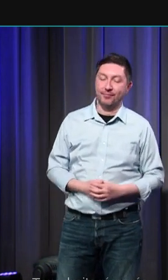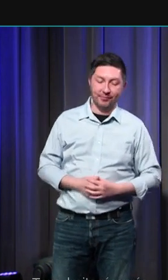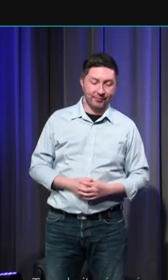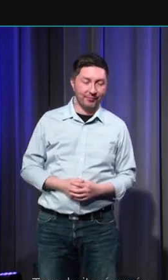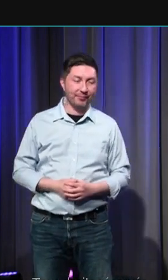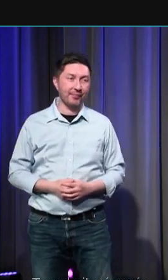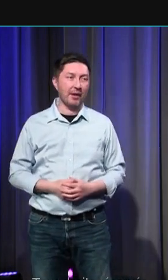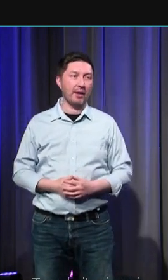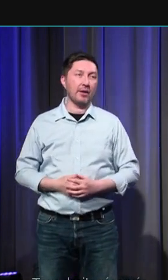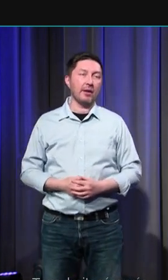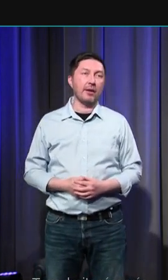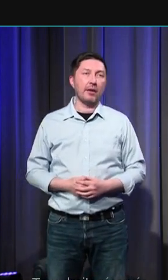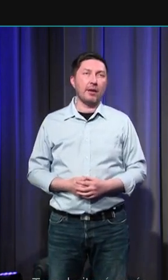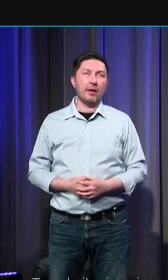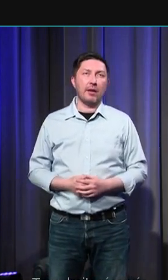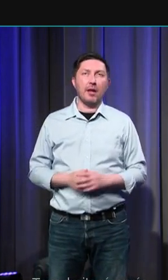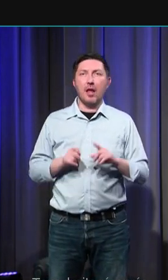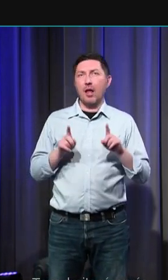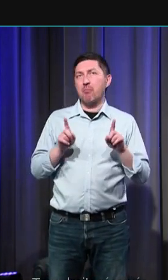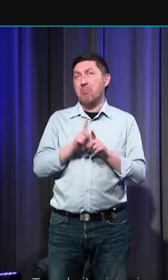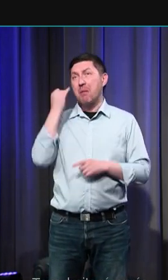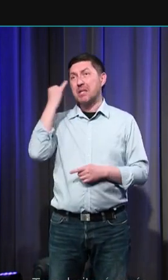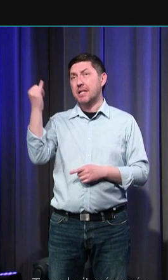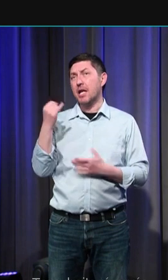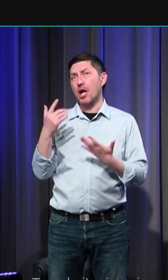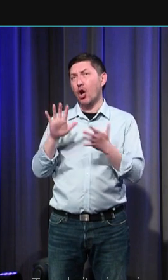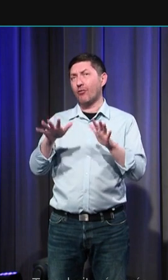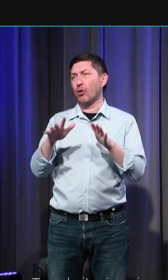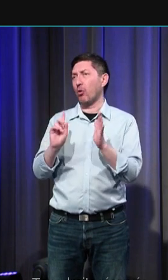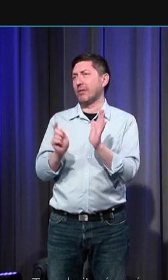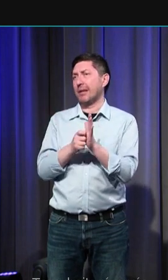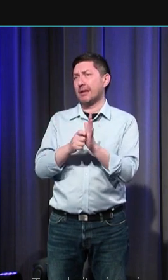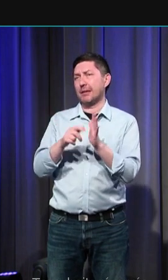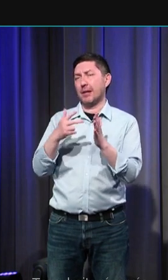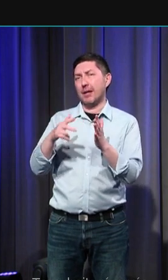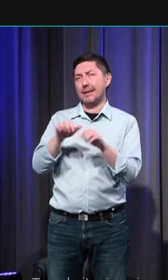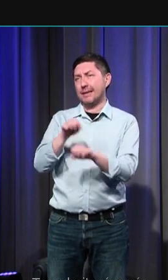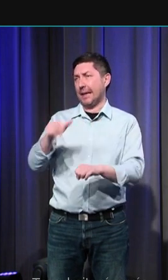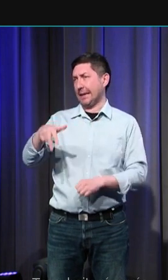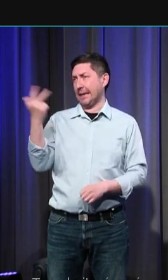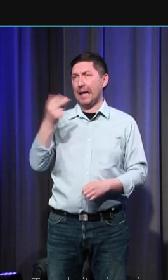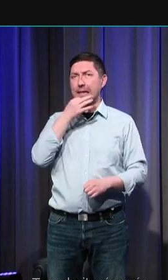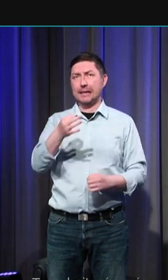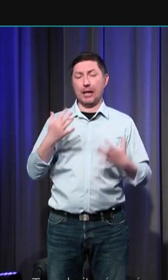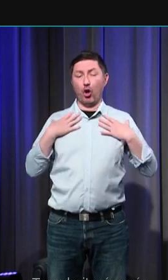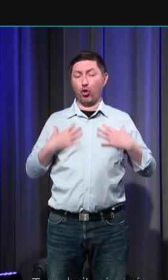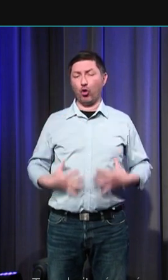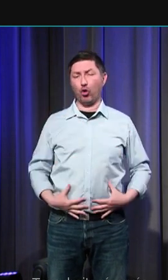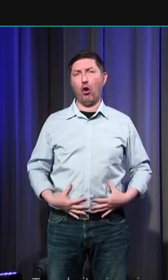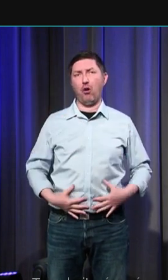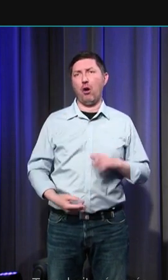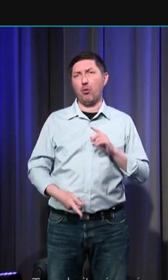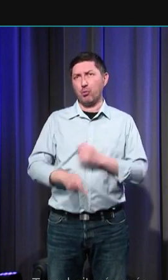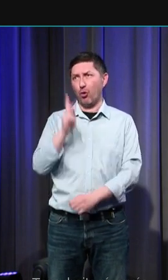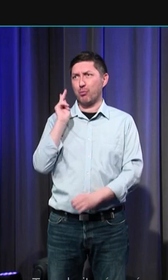même sens, en tout cas dans le même élan, à partir du XIIIe siècle, la place d'évolu au corps dans la compréhension de l'émotion s